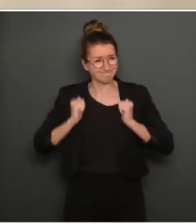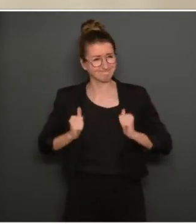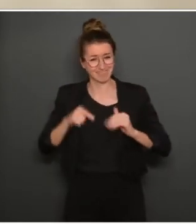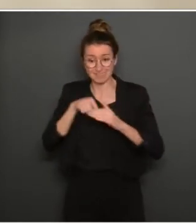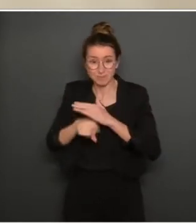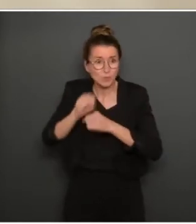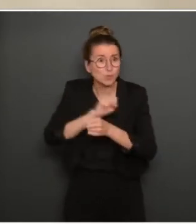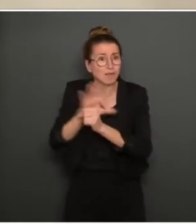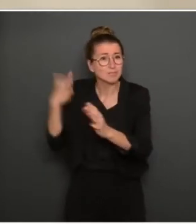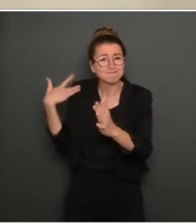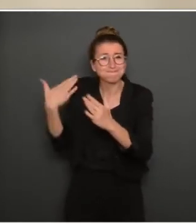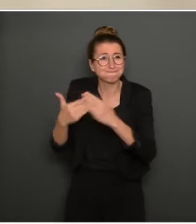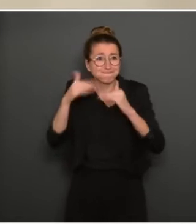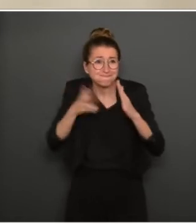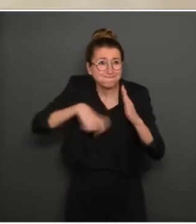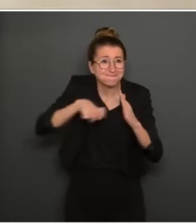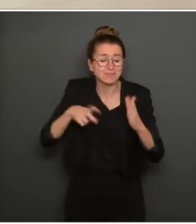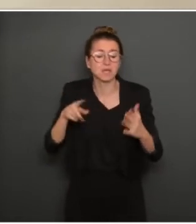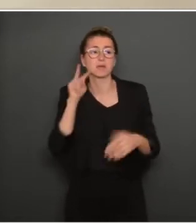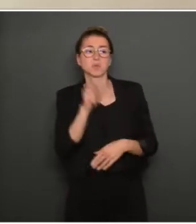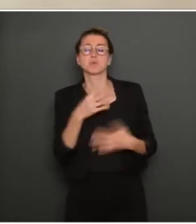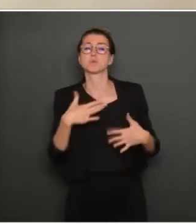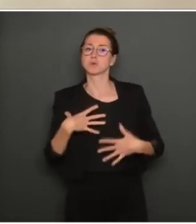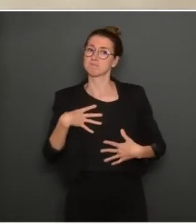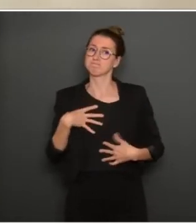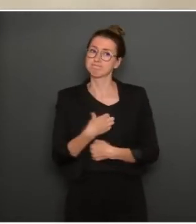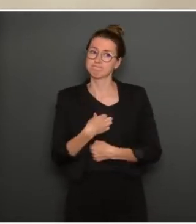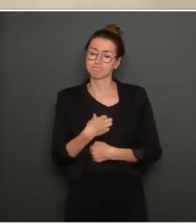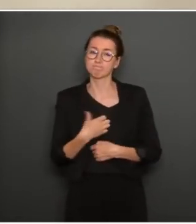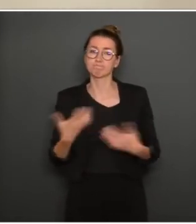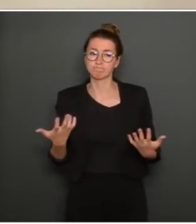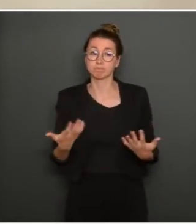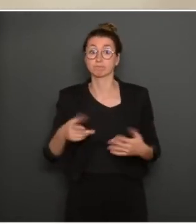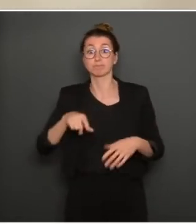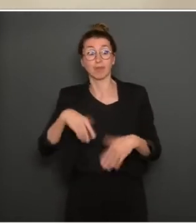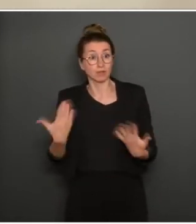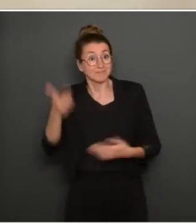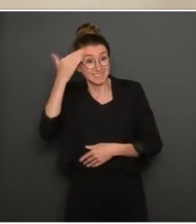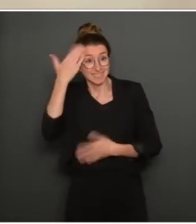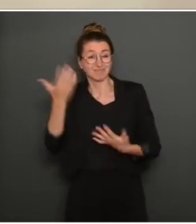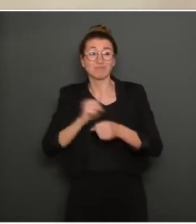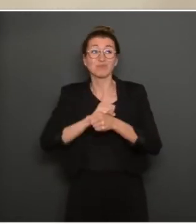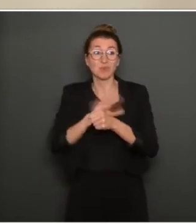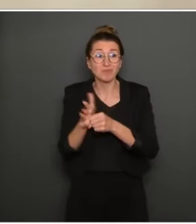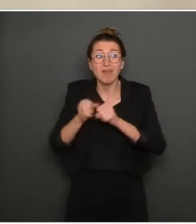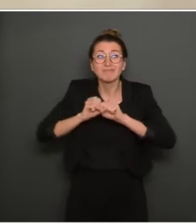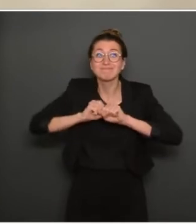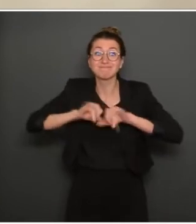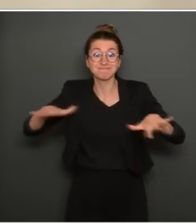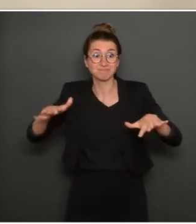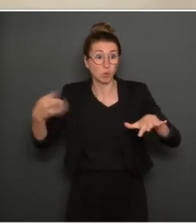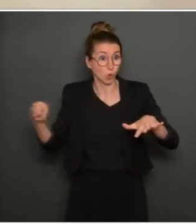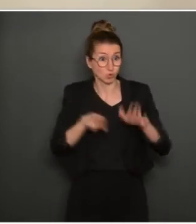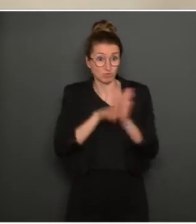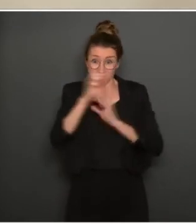Alors je rappelle que nous ne sommes toujours pas à l'abri d'un rebond de l'épidémie, et il suffit de regarder l'évolution de l'épidémie dans d'autres pays